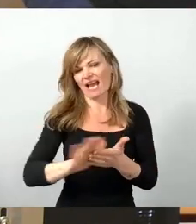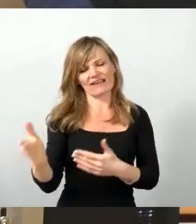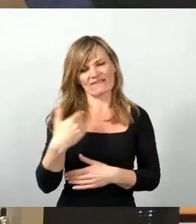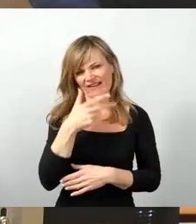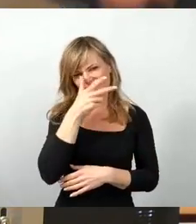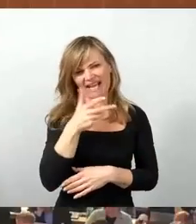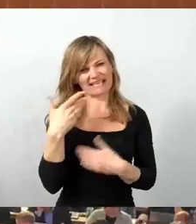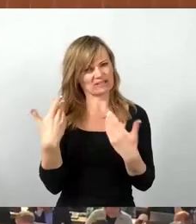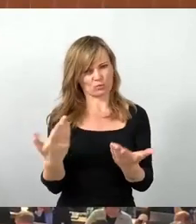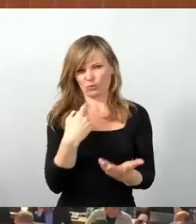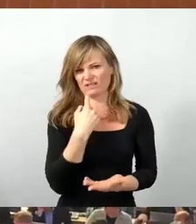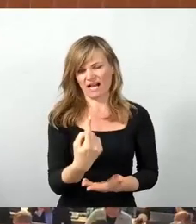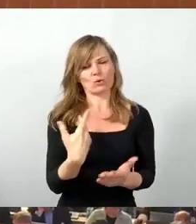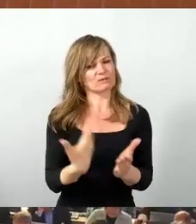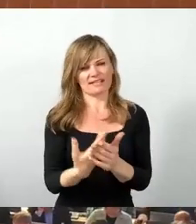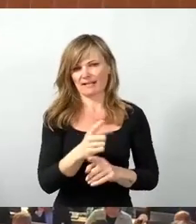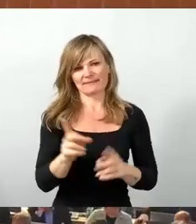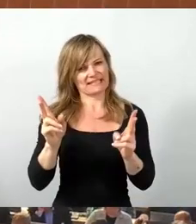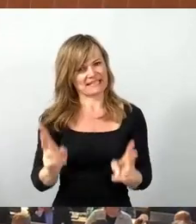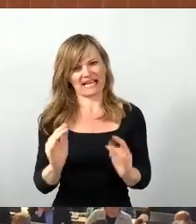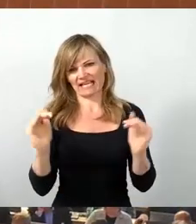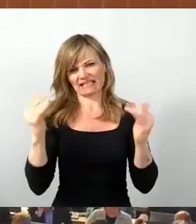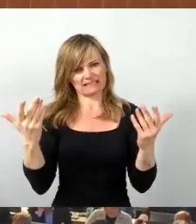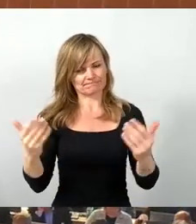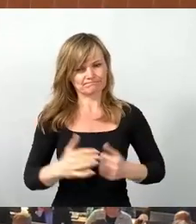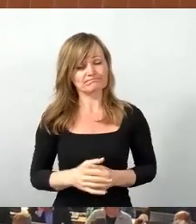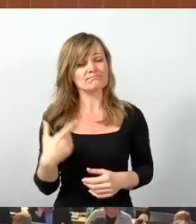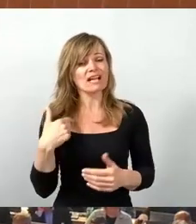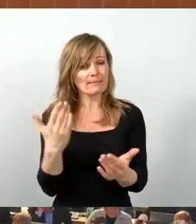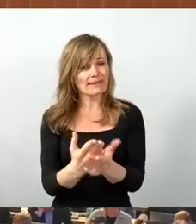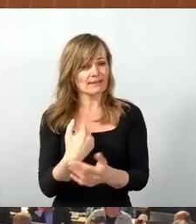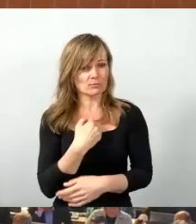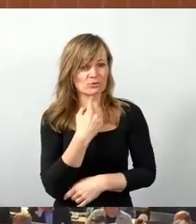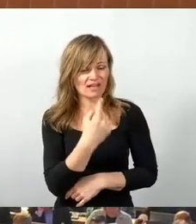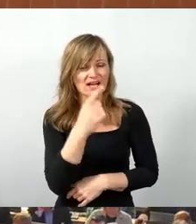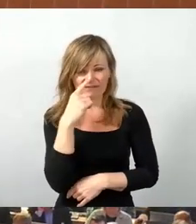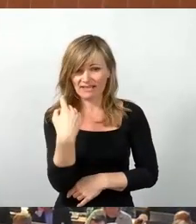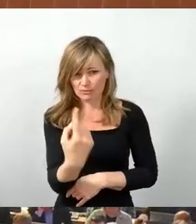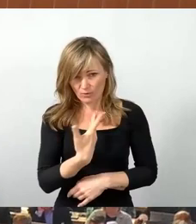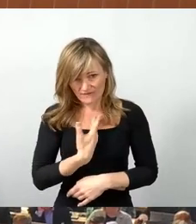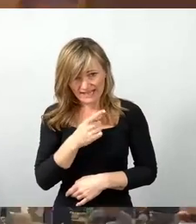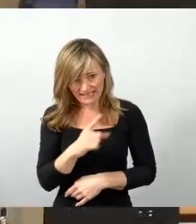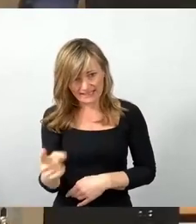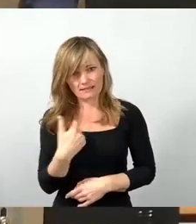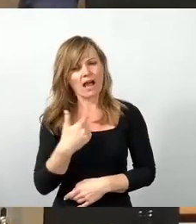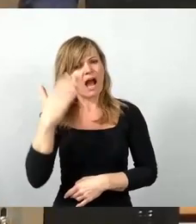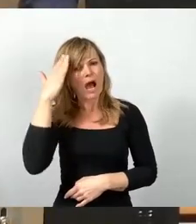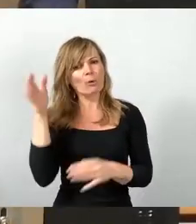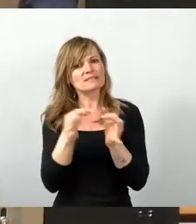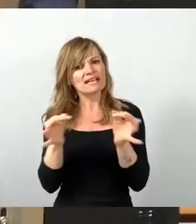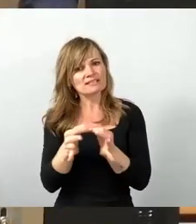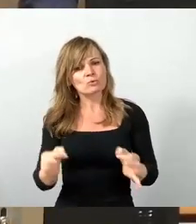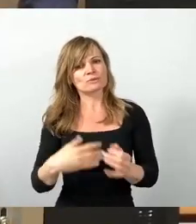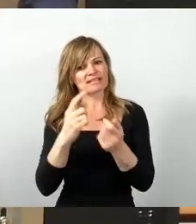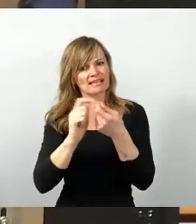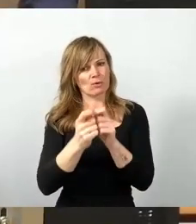das wird der ganzen Sache nicht gerecht. Und da will ich am Ende auch mal sagen, wenn Sie das nicht wollen, das hätten Sie sich bei der Hauptsatzungsänderung damals überlegen müssen.